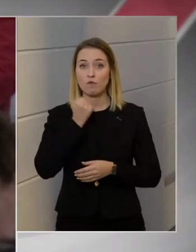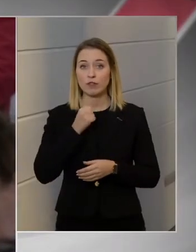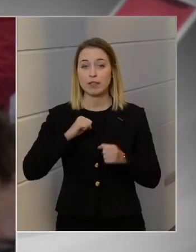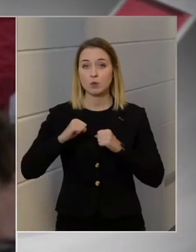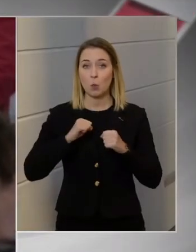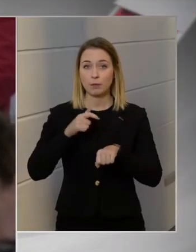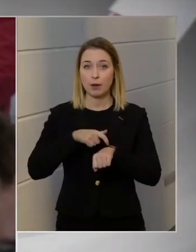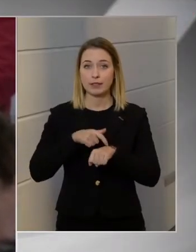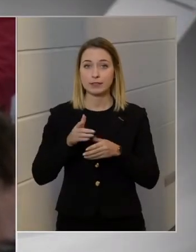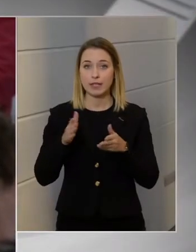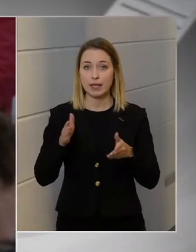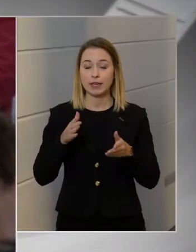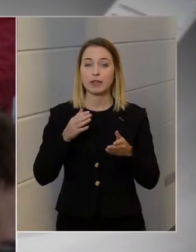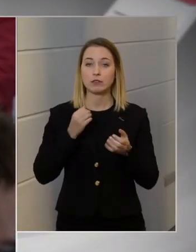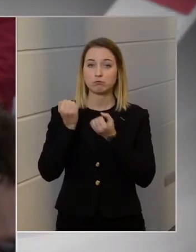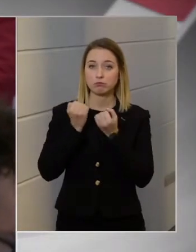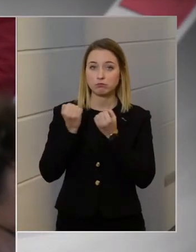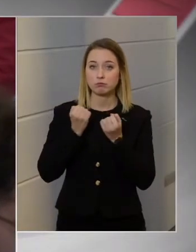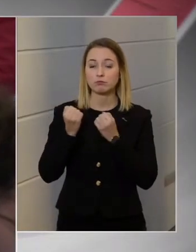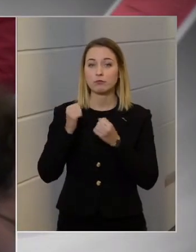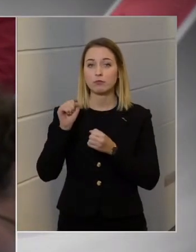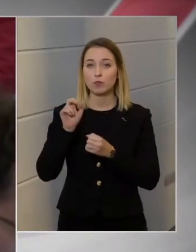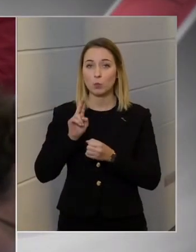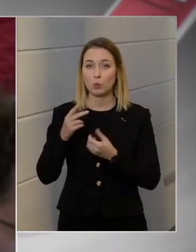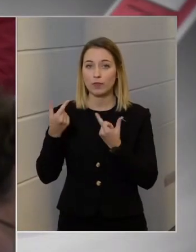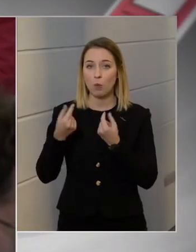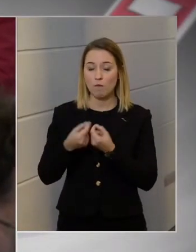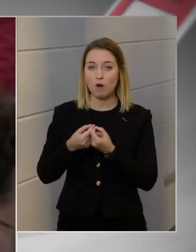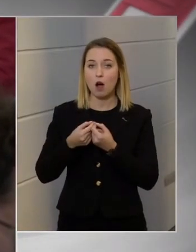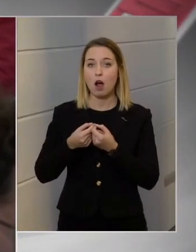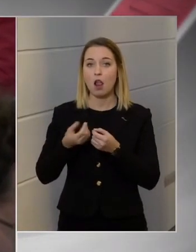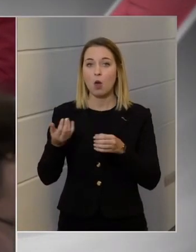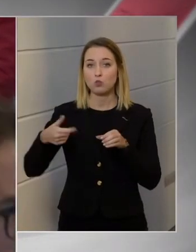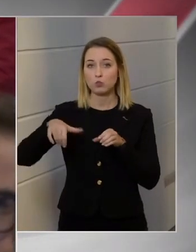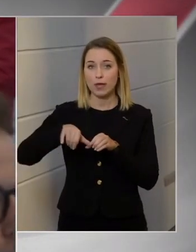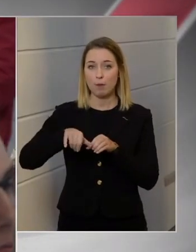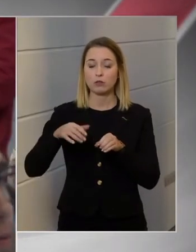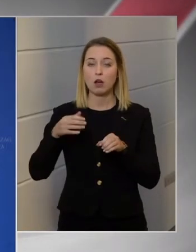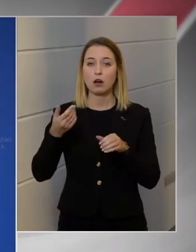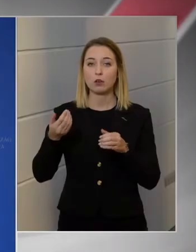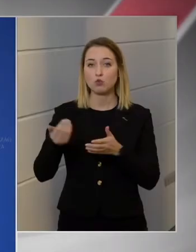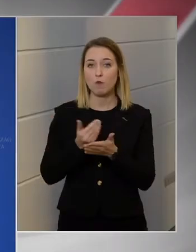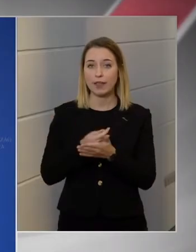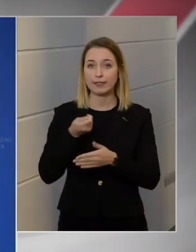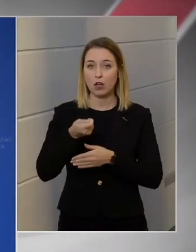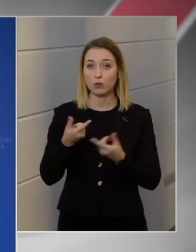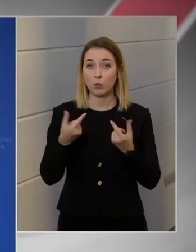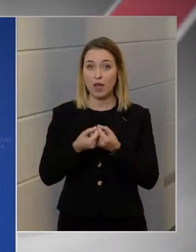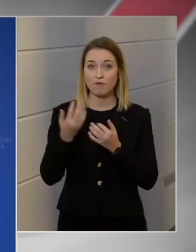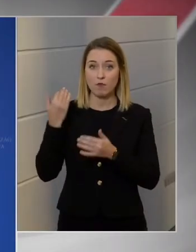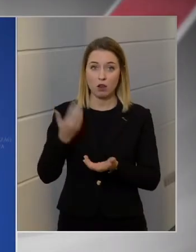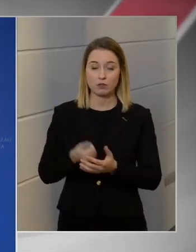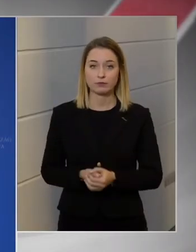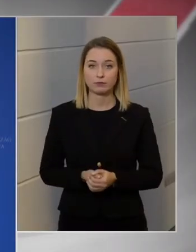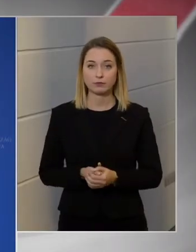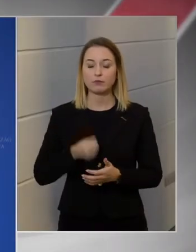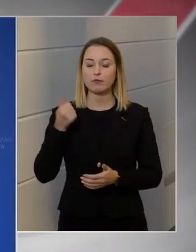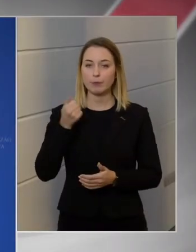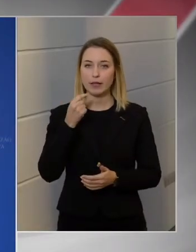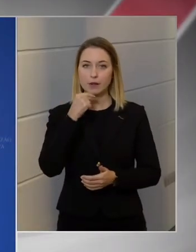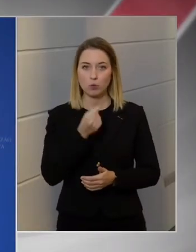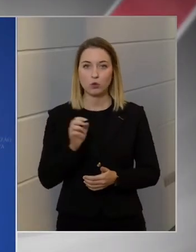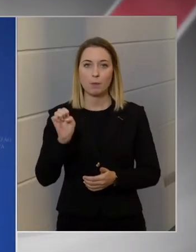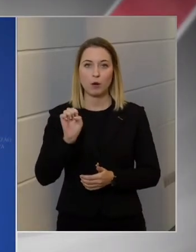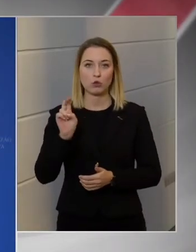idején tárgyaltak az unióval a jövedékiadóról, az üzemanyag jövedékiadójáról? Még egyszer mondom, az Európai